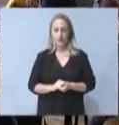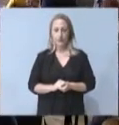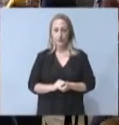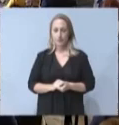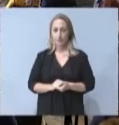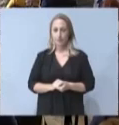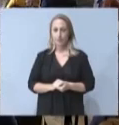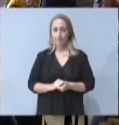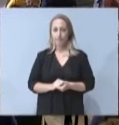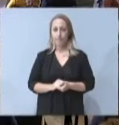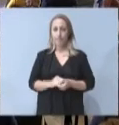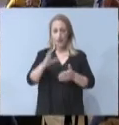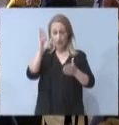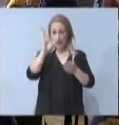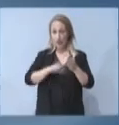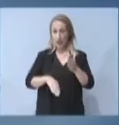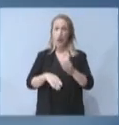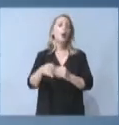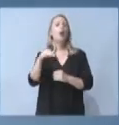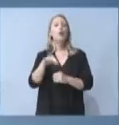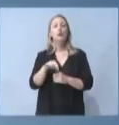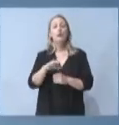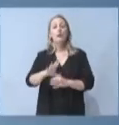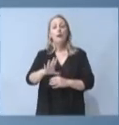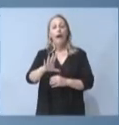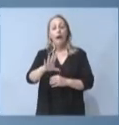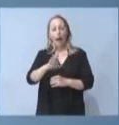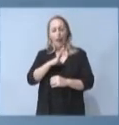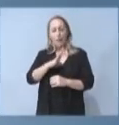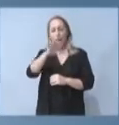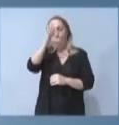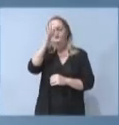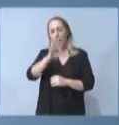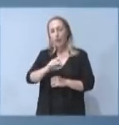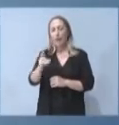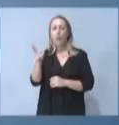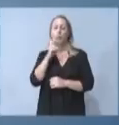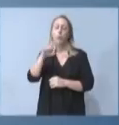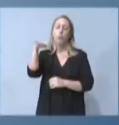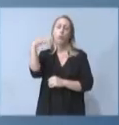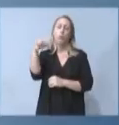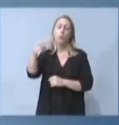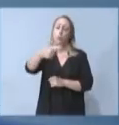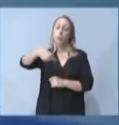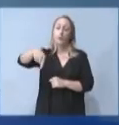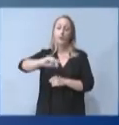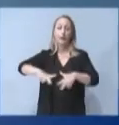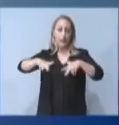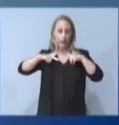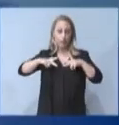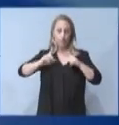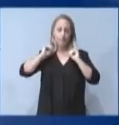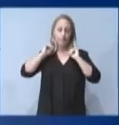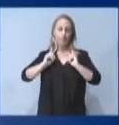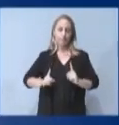Τέλος, προς τους πραγματικά ευάλωτους συμπολίτες μας, η Πολιτεία αποφάσισε να παρέχει